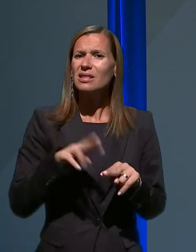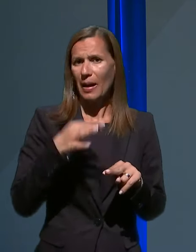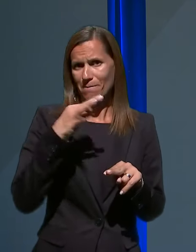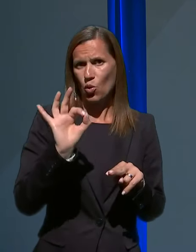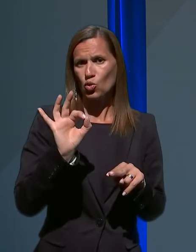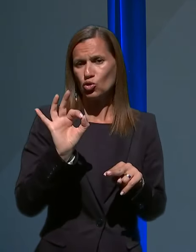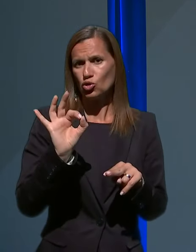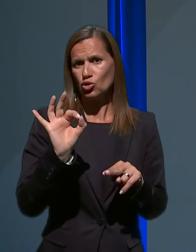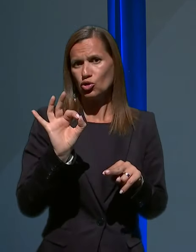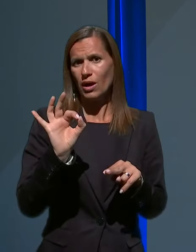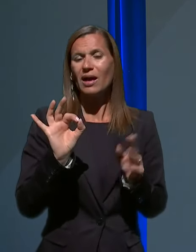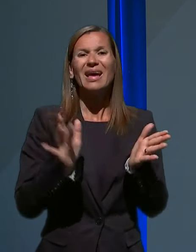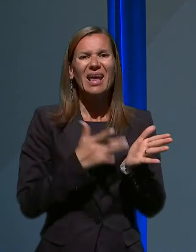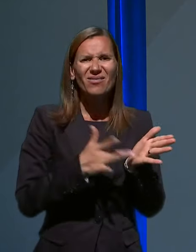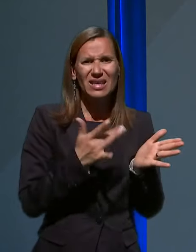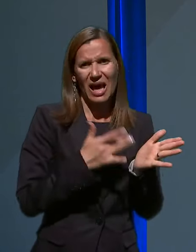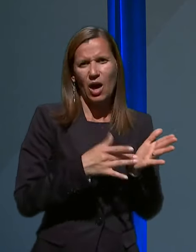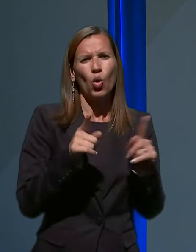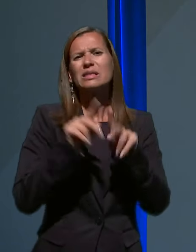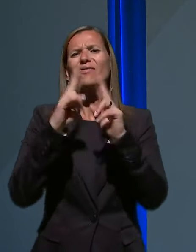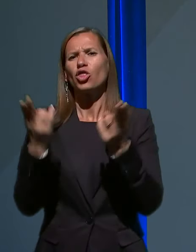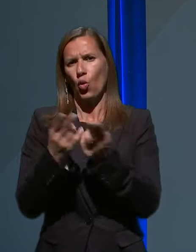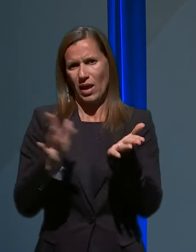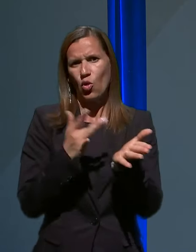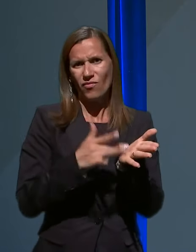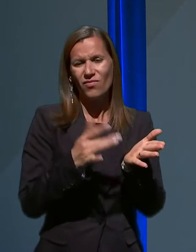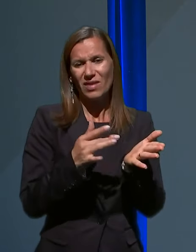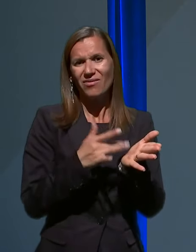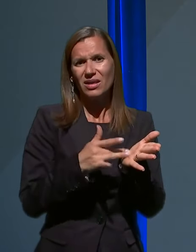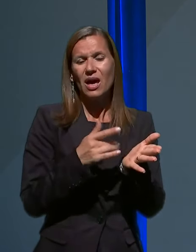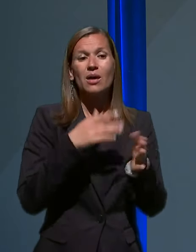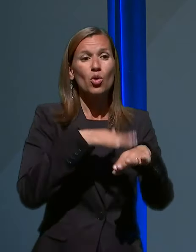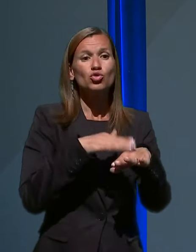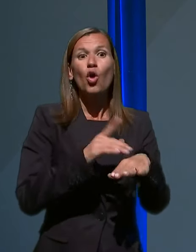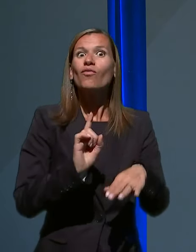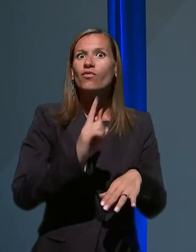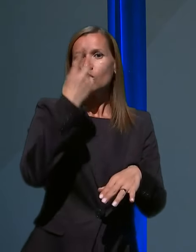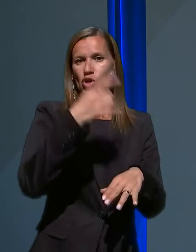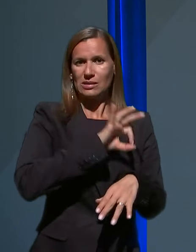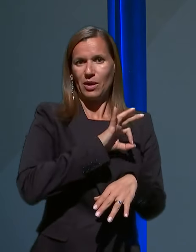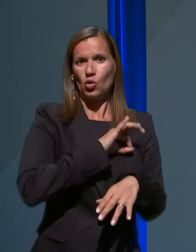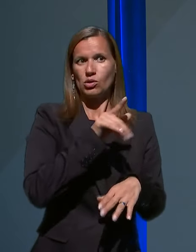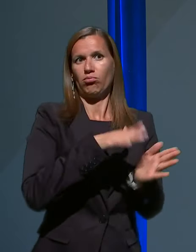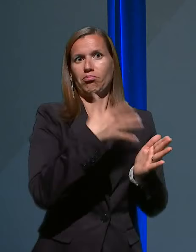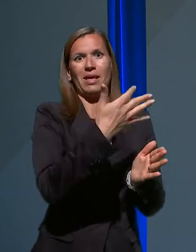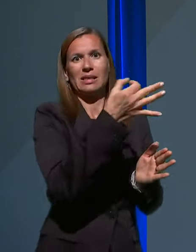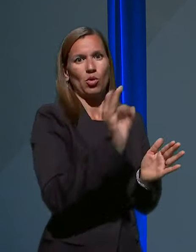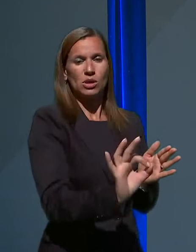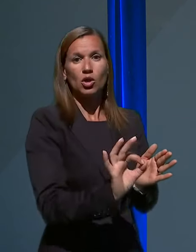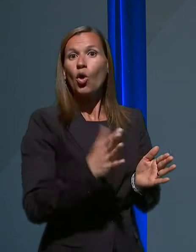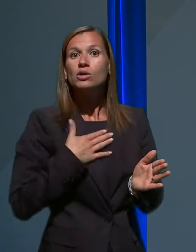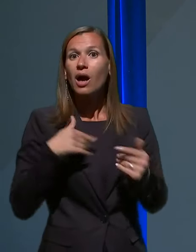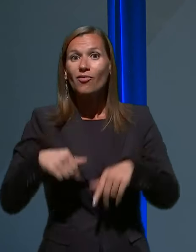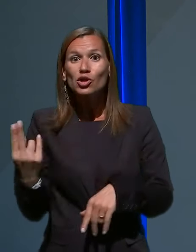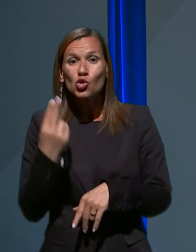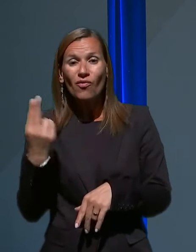je recimo New England Journal of Medicine, poročajo o predvsej višji smrtnosti, 50%. Zakaj je pri nas smrtnost v intenzivnih enotah